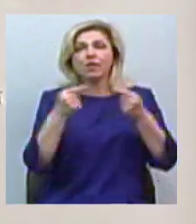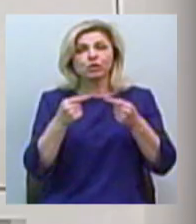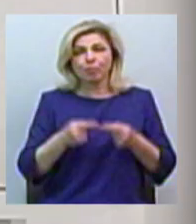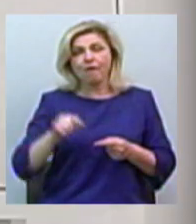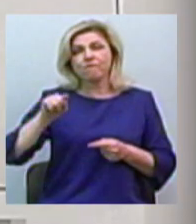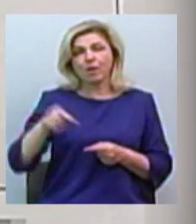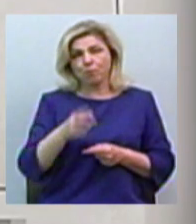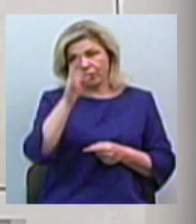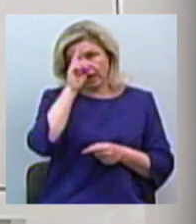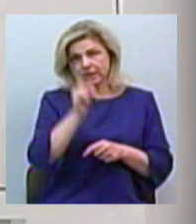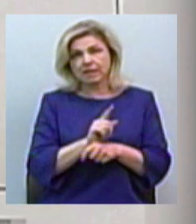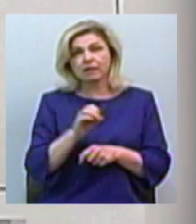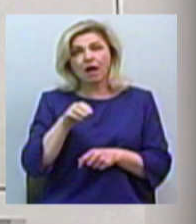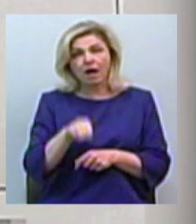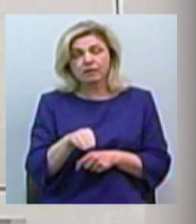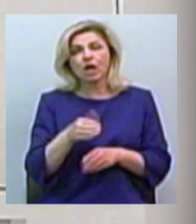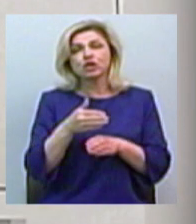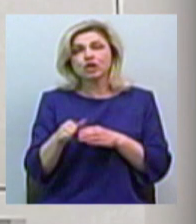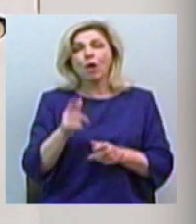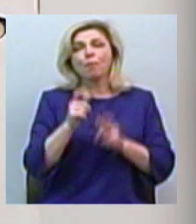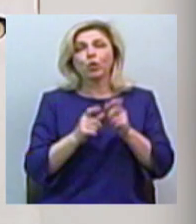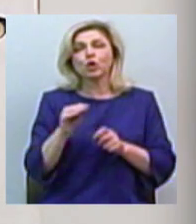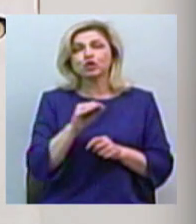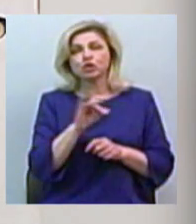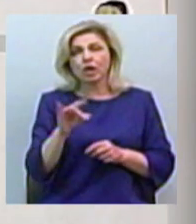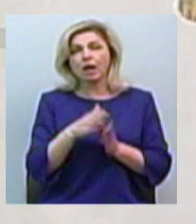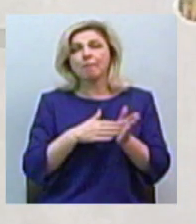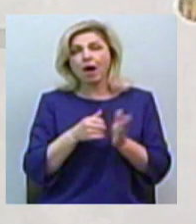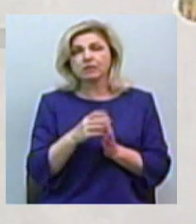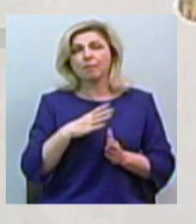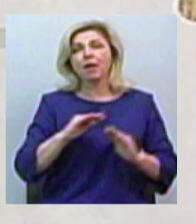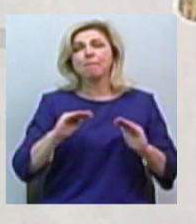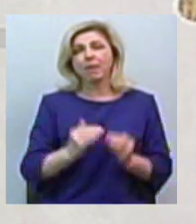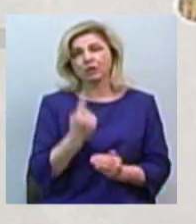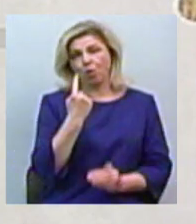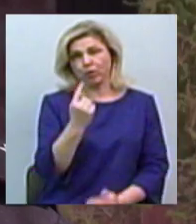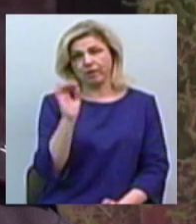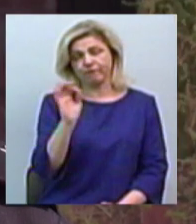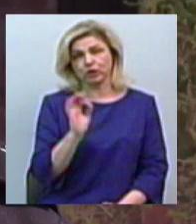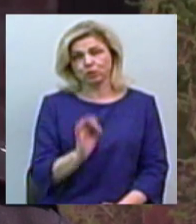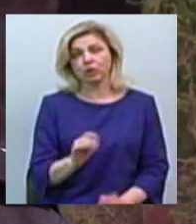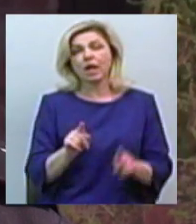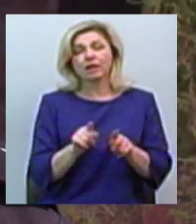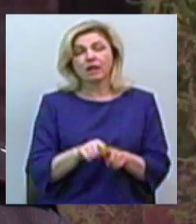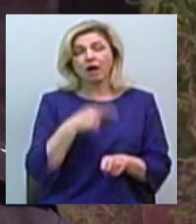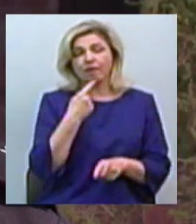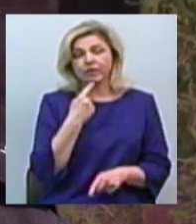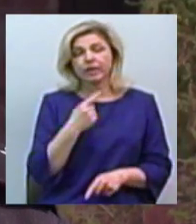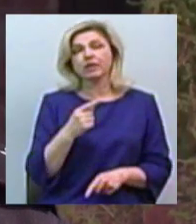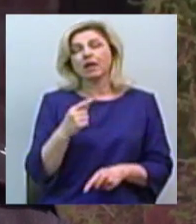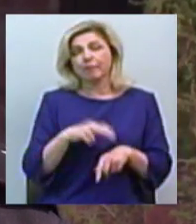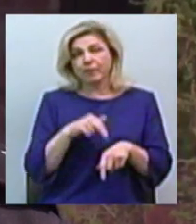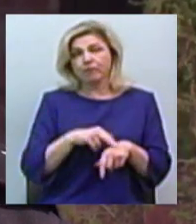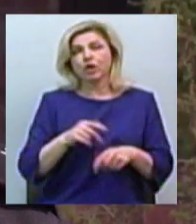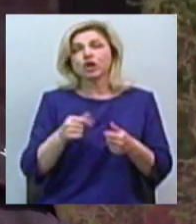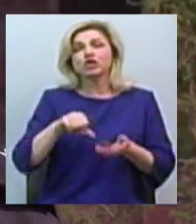вимогам Держстандарту. Частка молочних жирів в маслі становила менше 1%. Таким чином, говорить Віталій Вовченко, члени